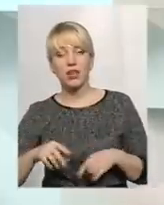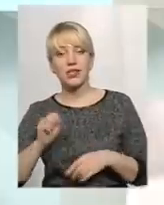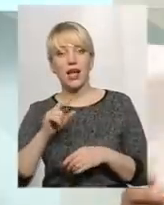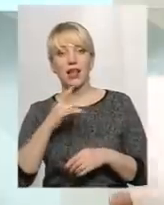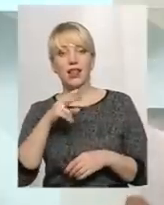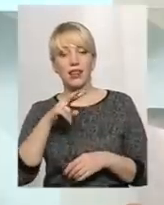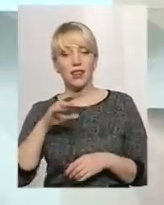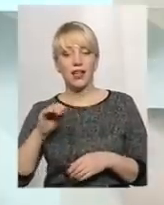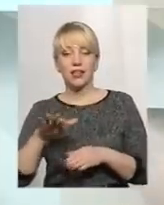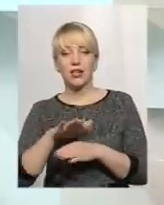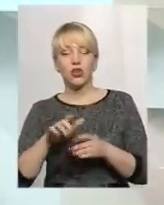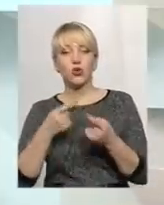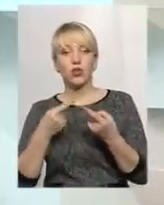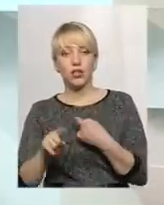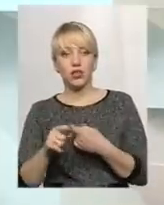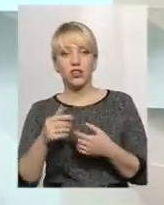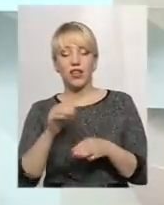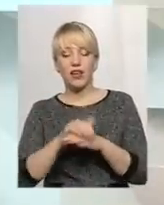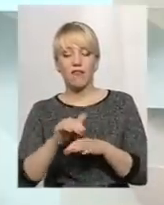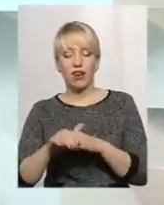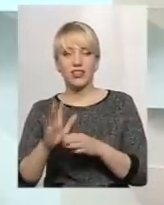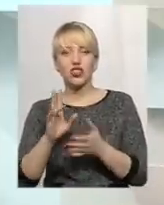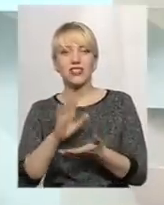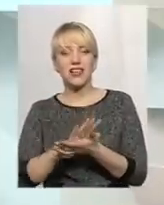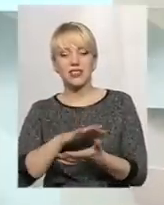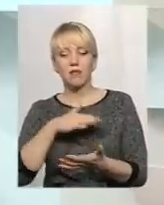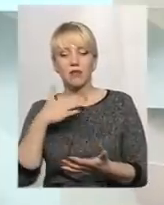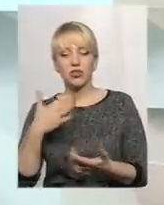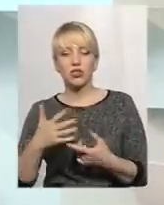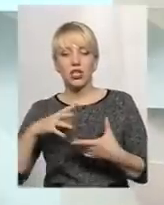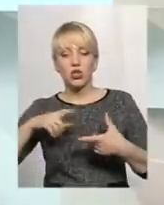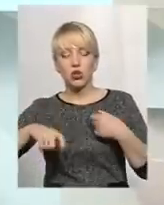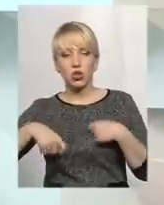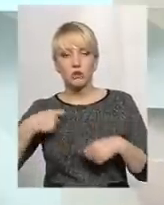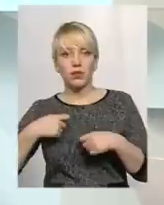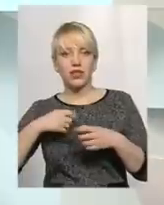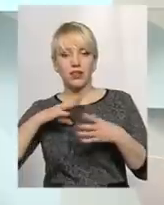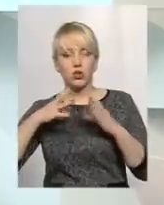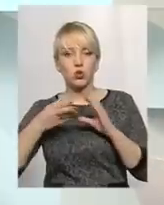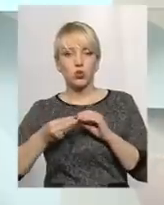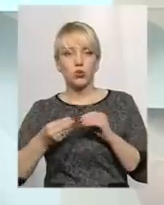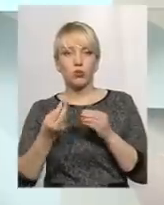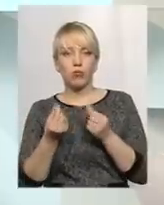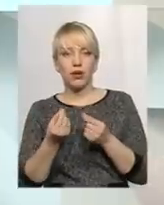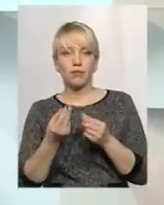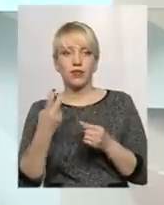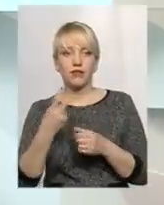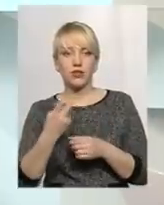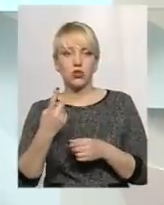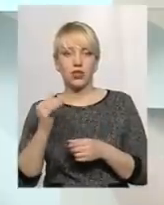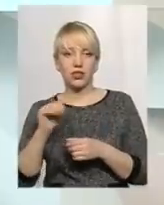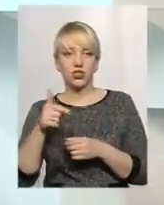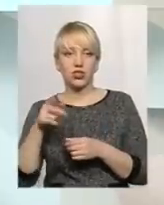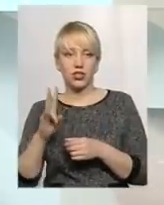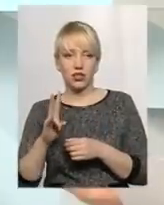Крім того, виявлені факти засмічення території парку. Сума завданих збитків становить 21 тисячі гривень, близько до 21 тисячі